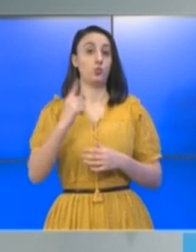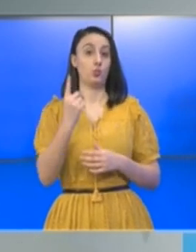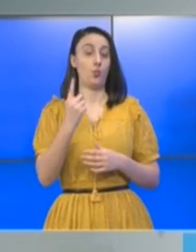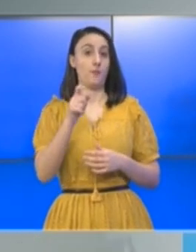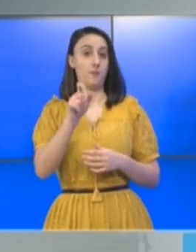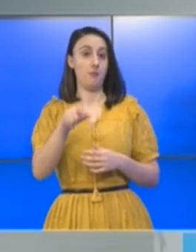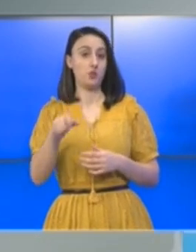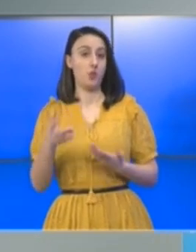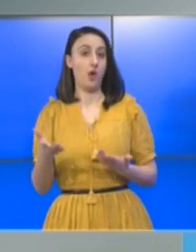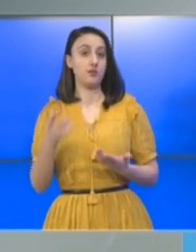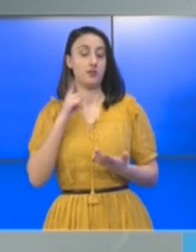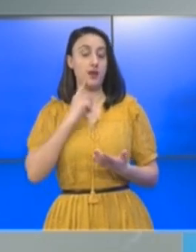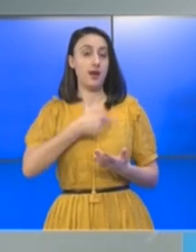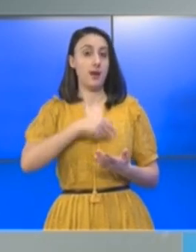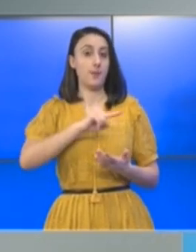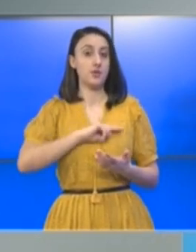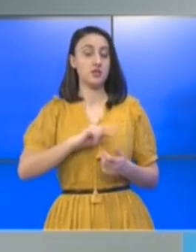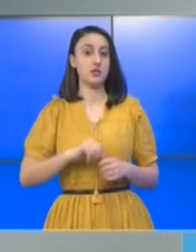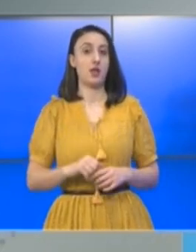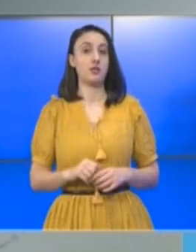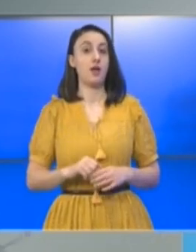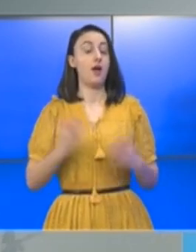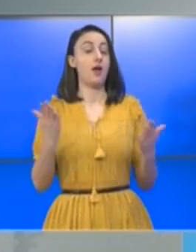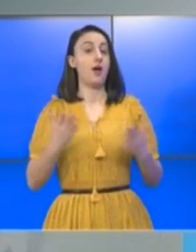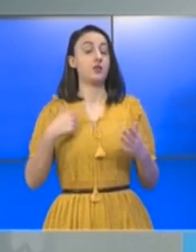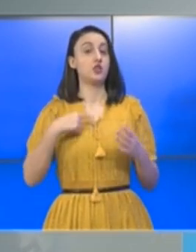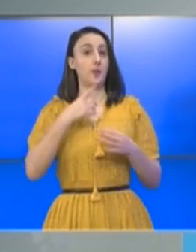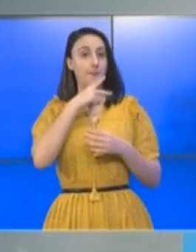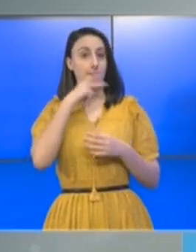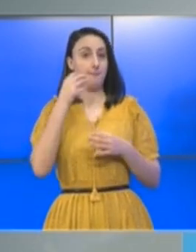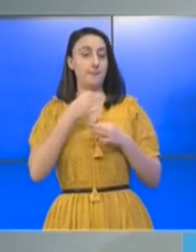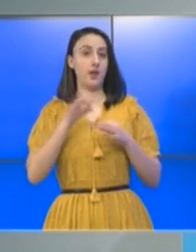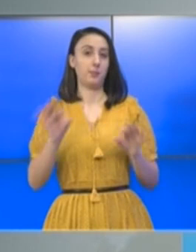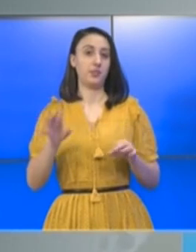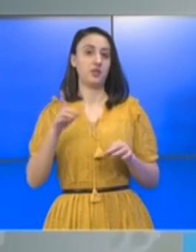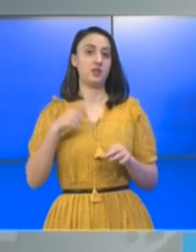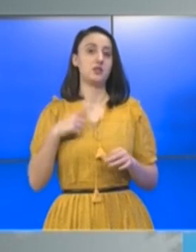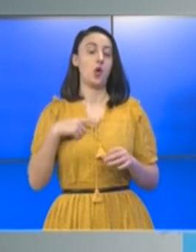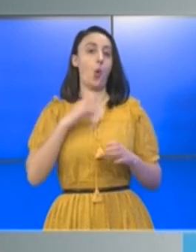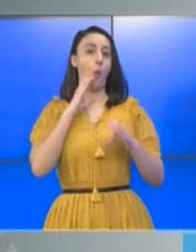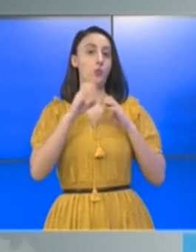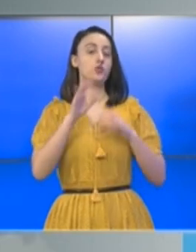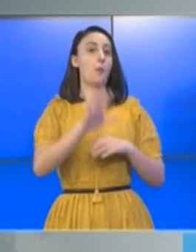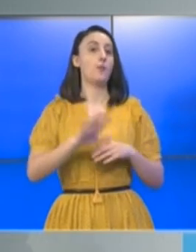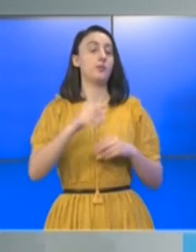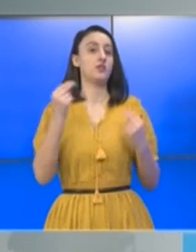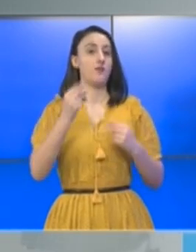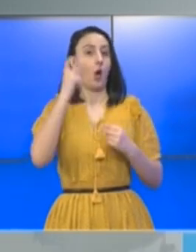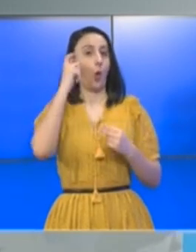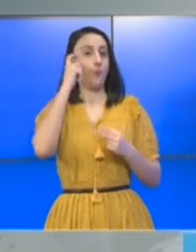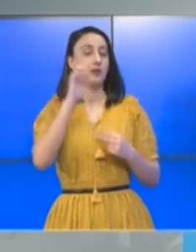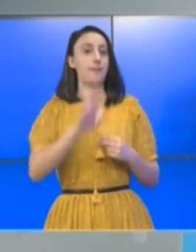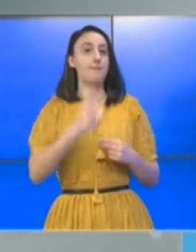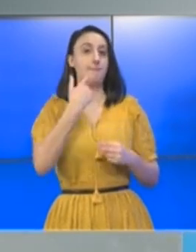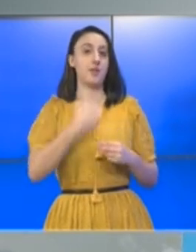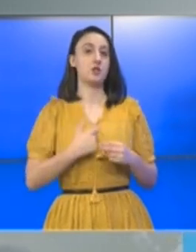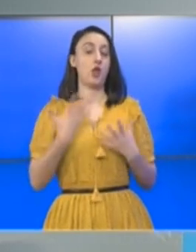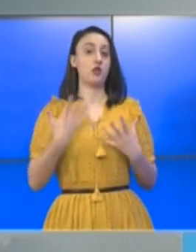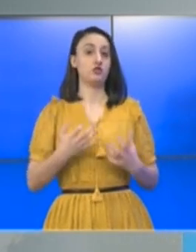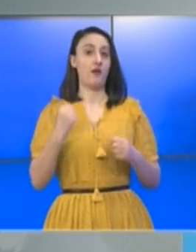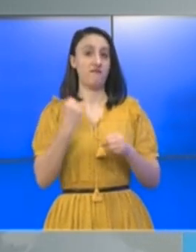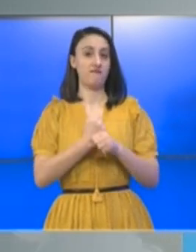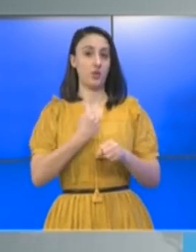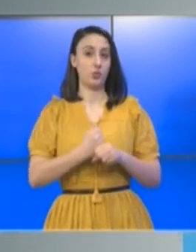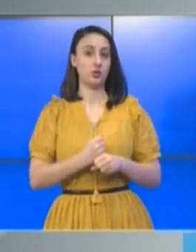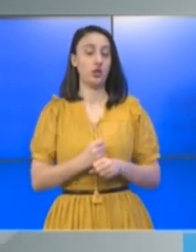reprezentant care își permite să comunice public niște opinii personale. Ceea ce a